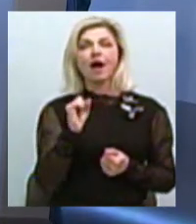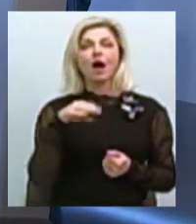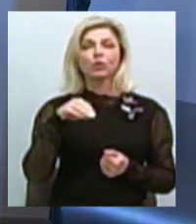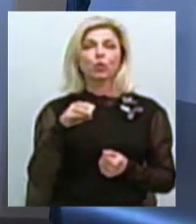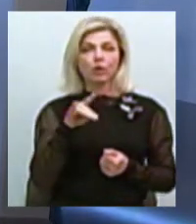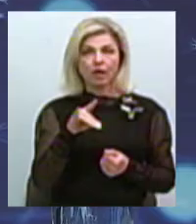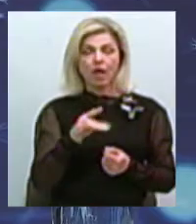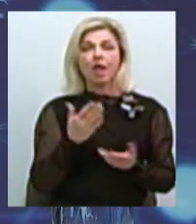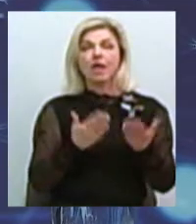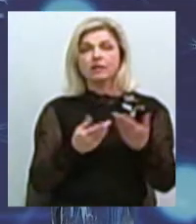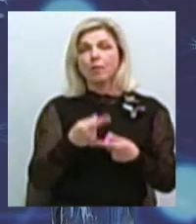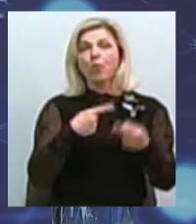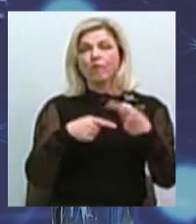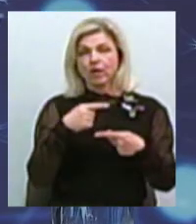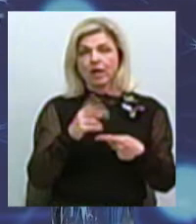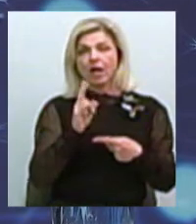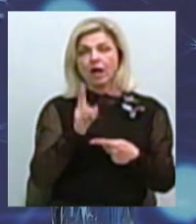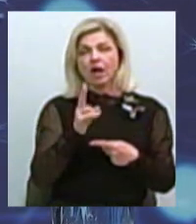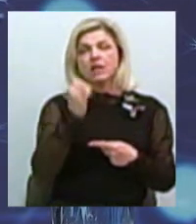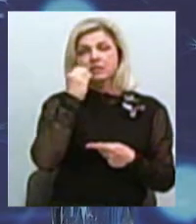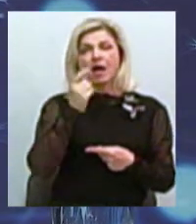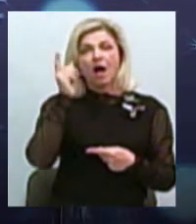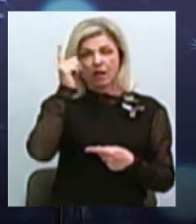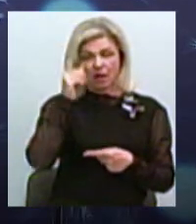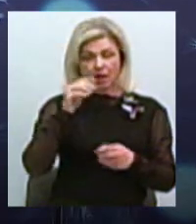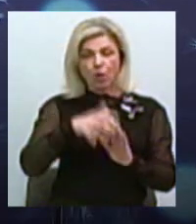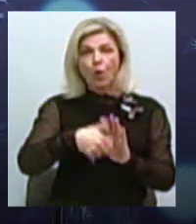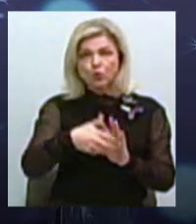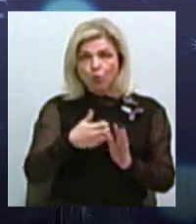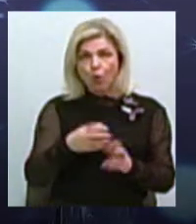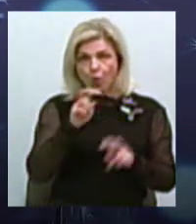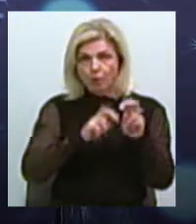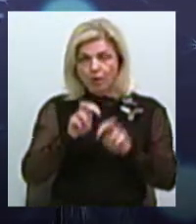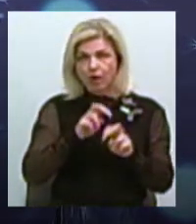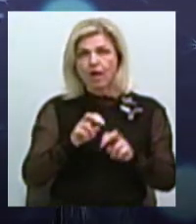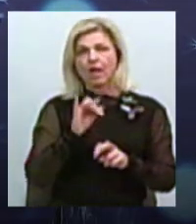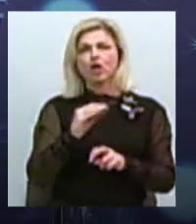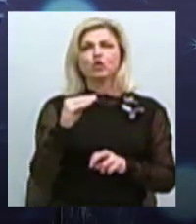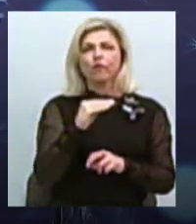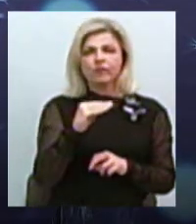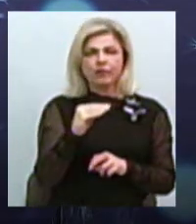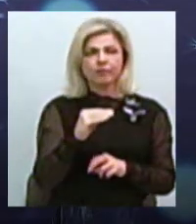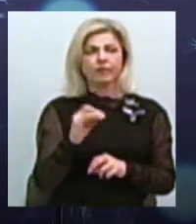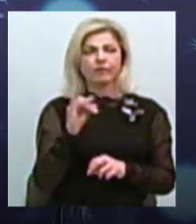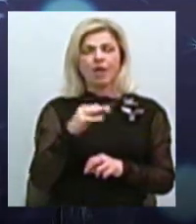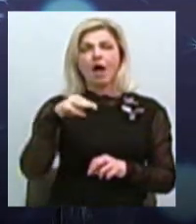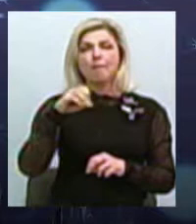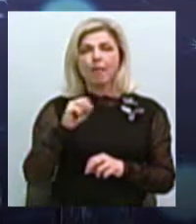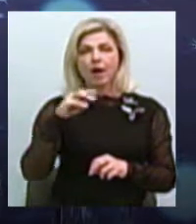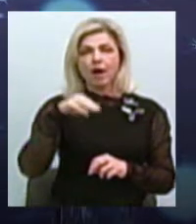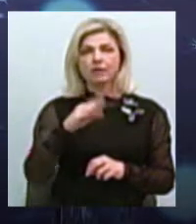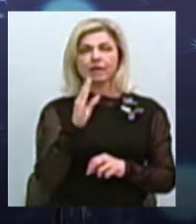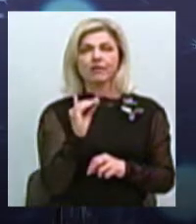енциклопедії, а вже до новітніх розробок, на території сучасного міста і з Жовневим, і з Матвіївкою, і